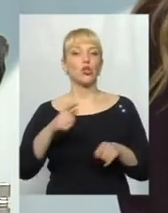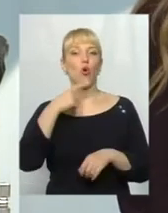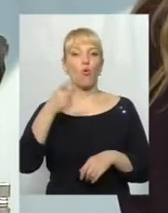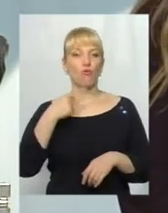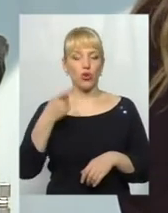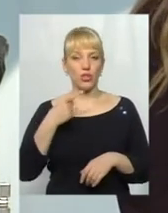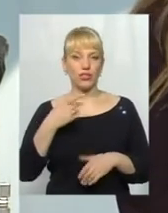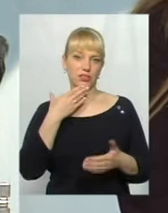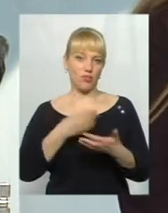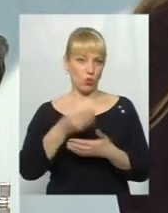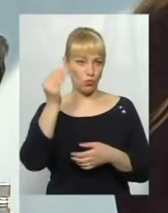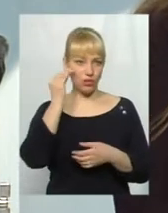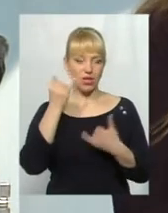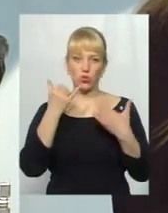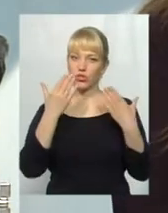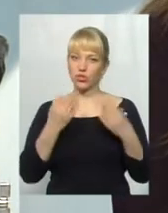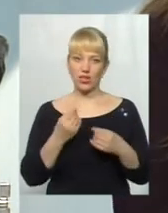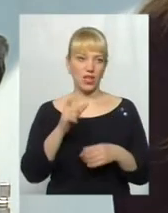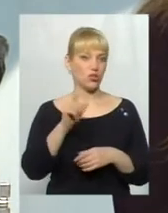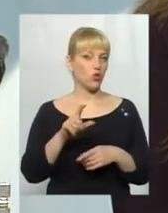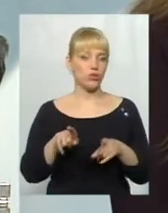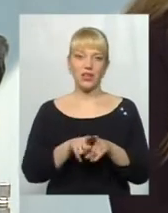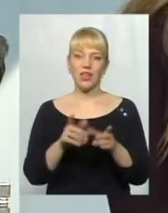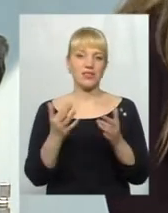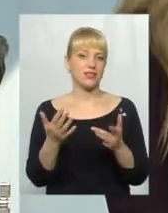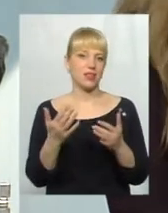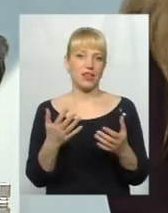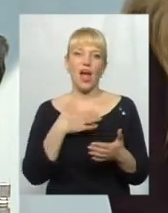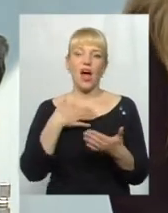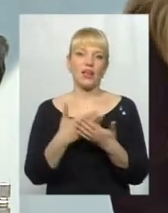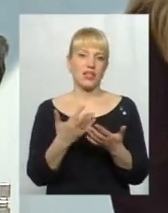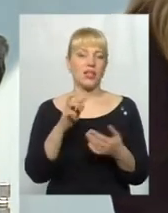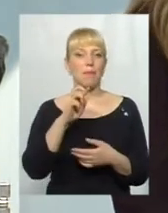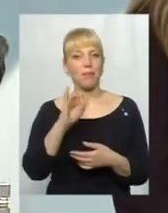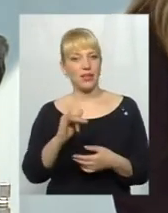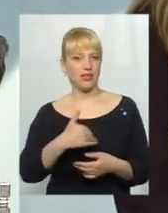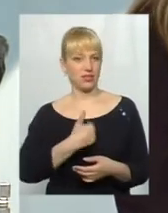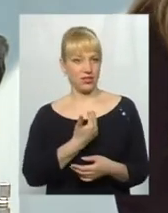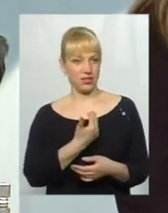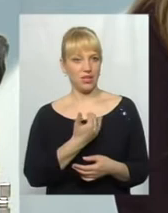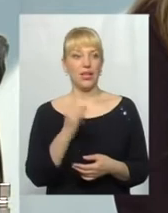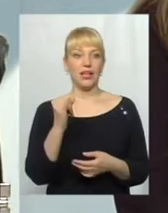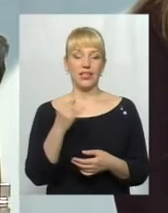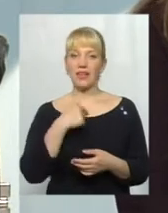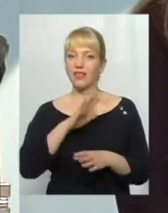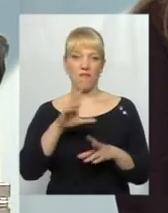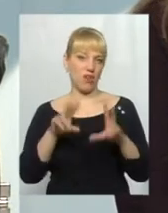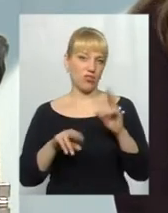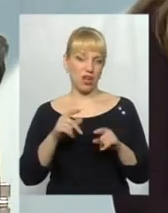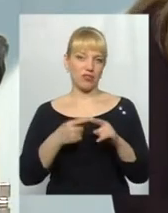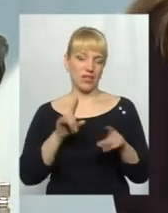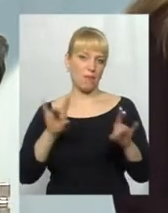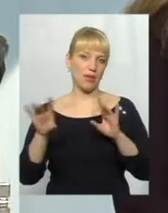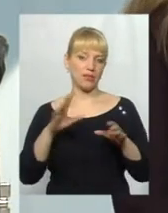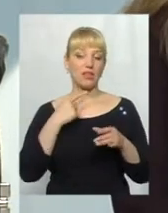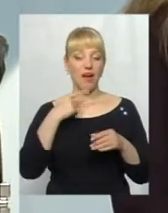і свою позицію. На сьогоднішній день люди не настільки активні, як би ми цього хотіли. І я не вважаю, що це є піар, це